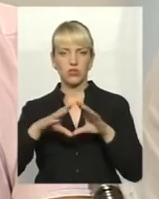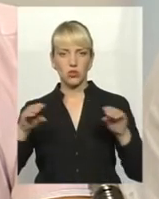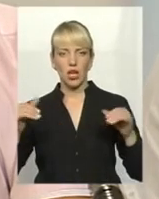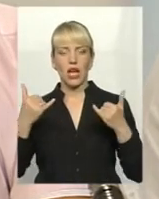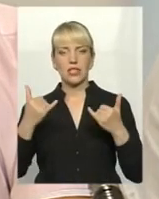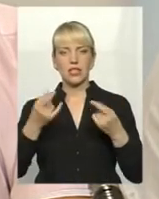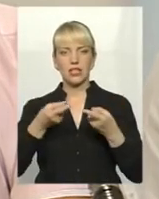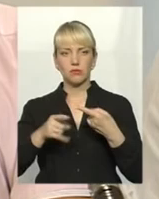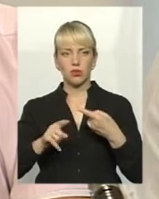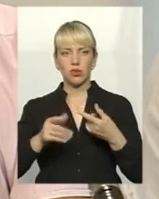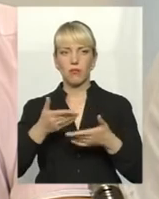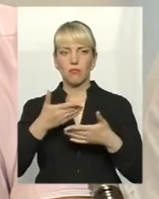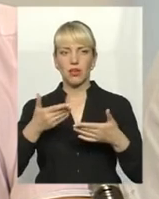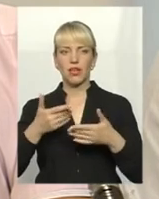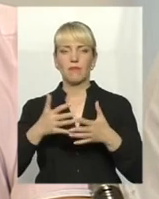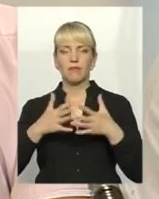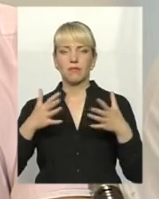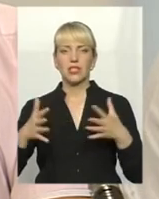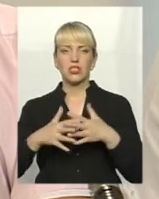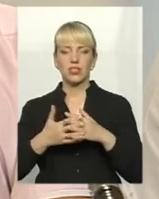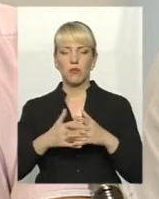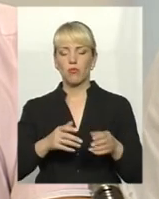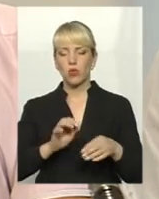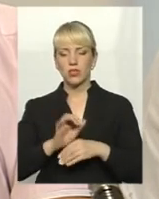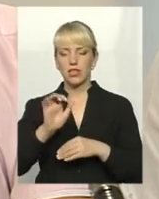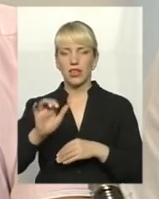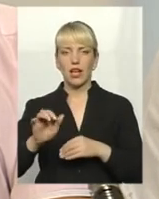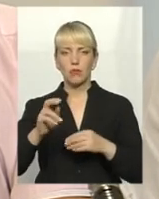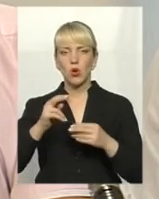практикуємо, більшість посилаємо техніку комунальну,